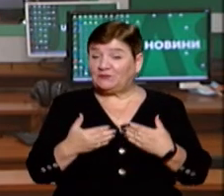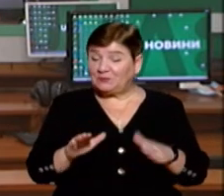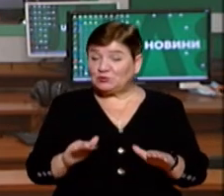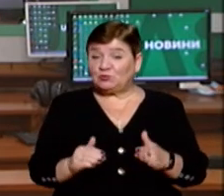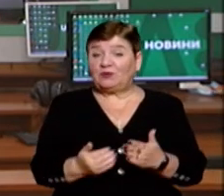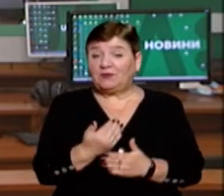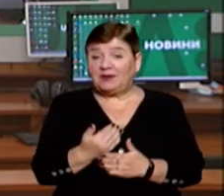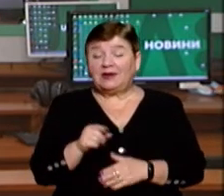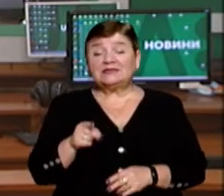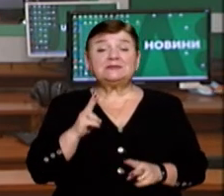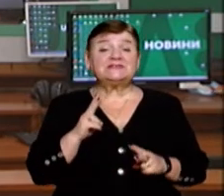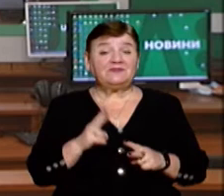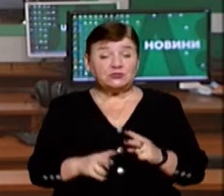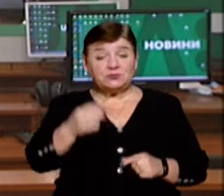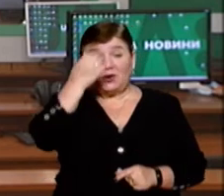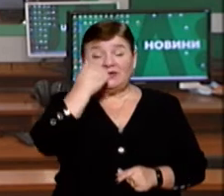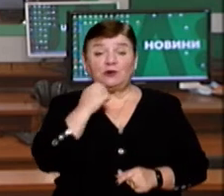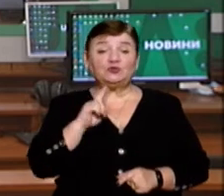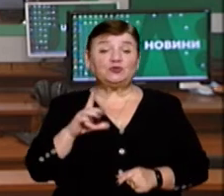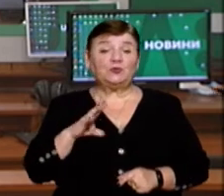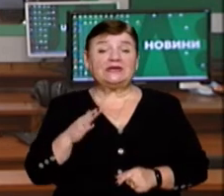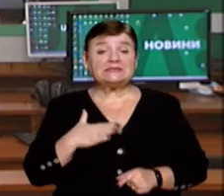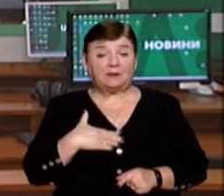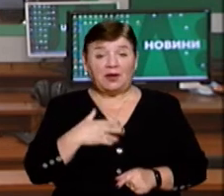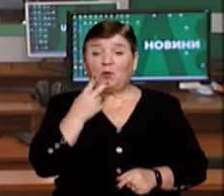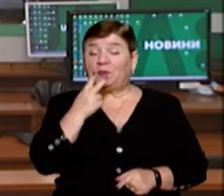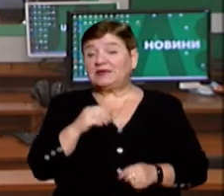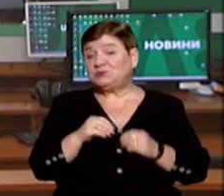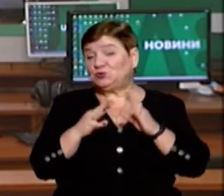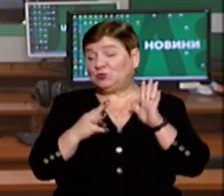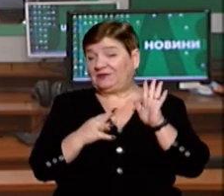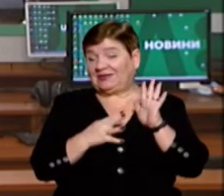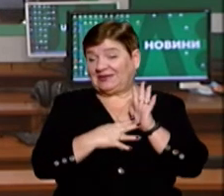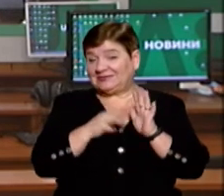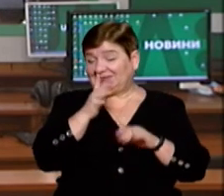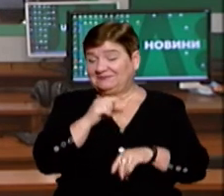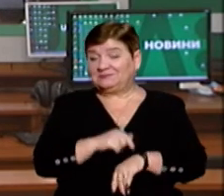новин. Цим завершуємо. Дякуємо, що були з нами. Побачимось о 19.00.